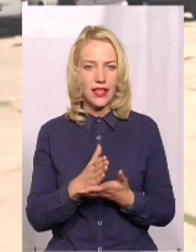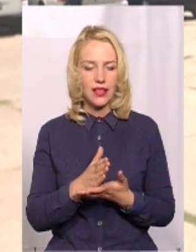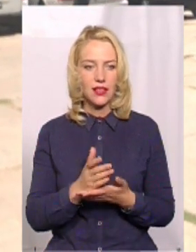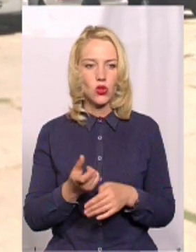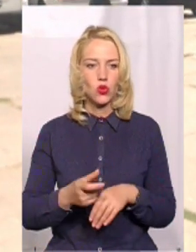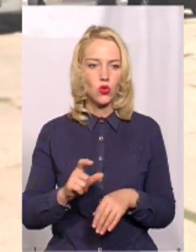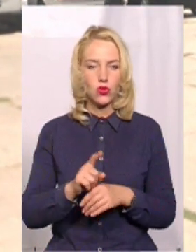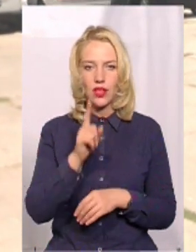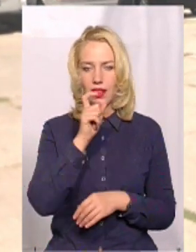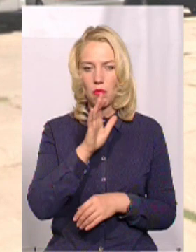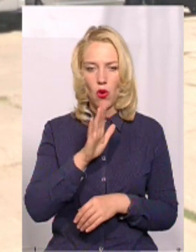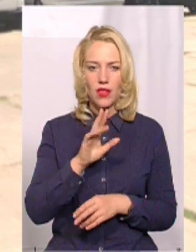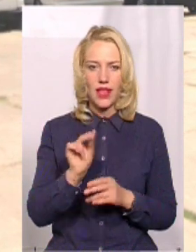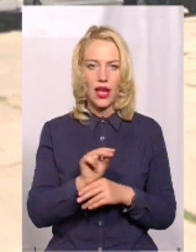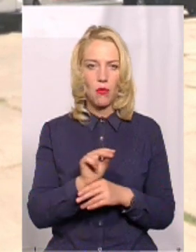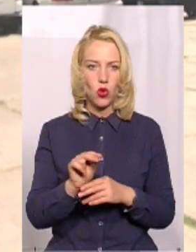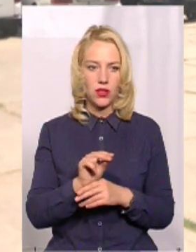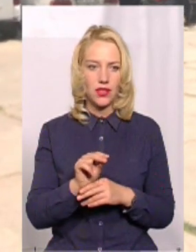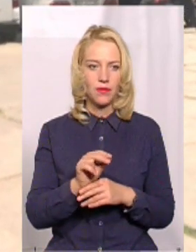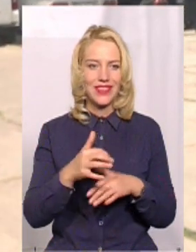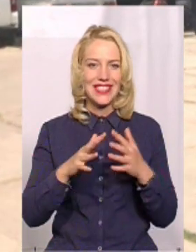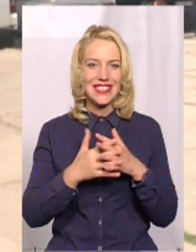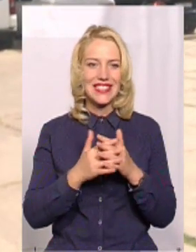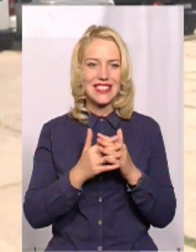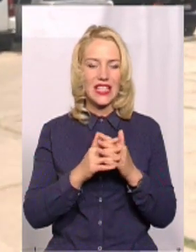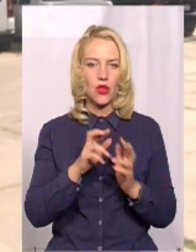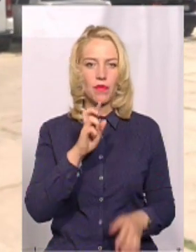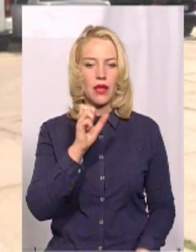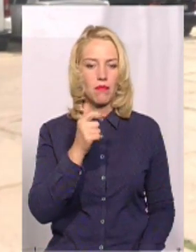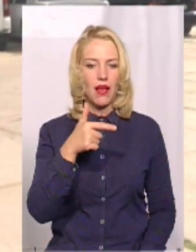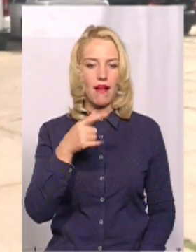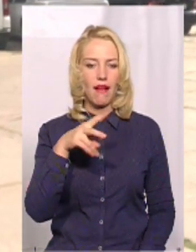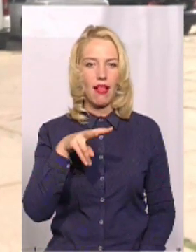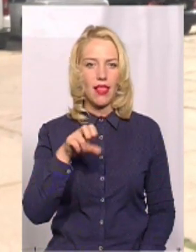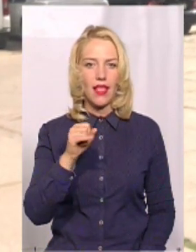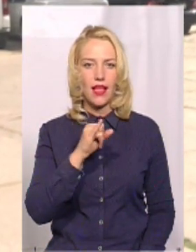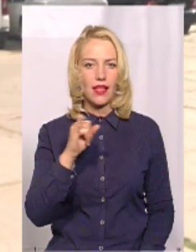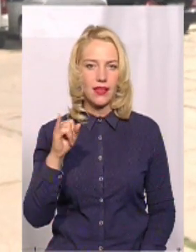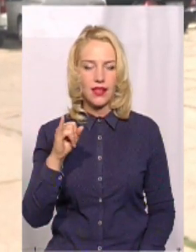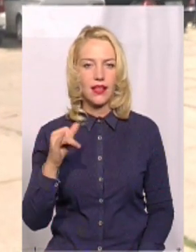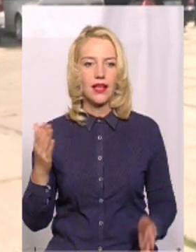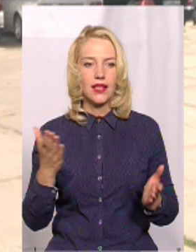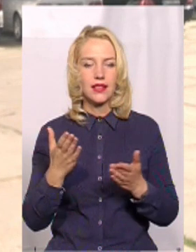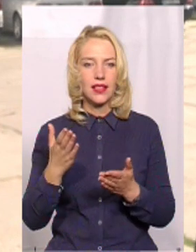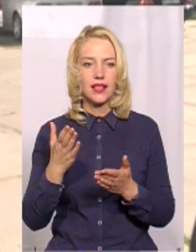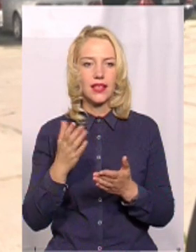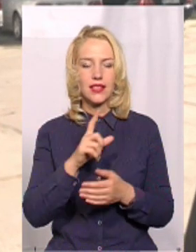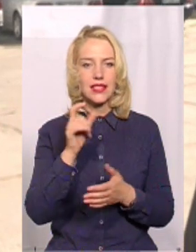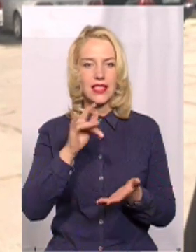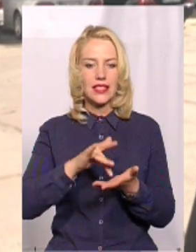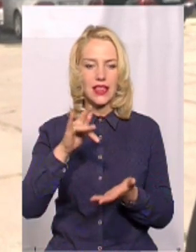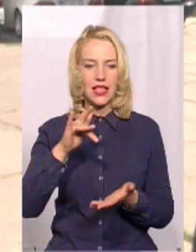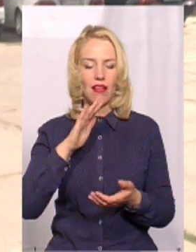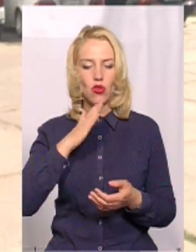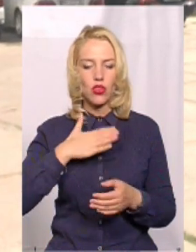непоганий ремонт в село Баглаї, який йде з центральної